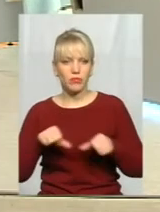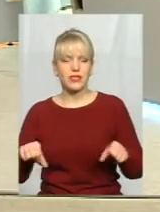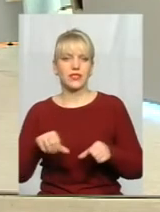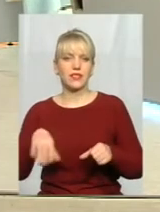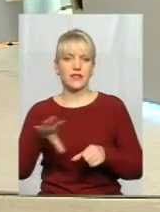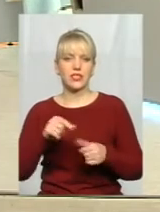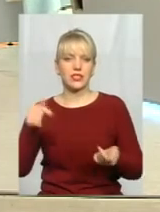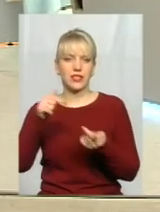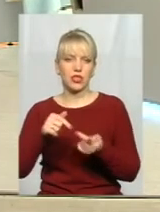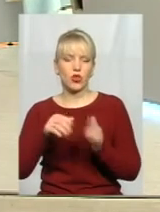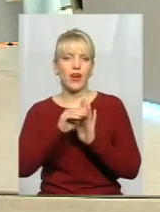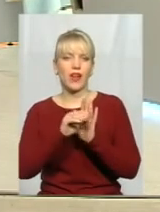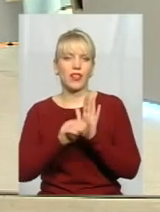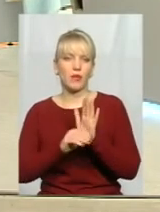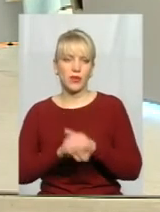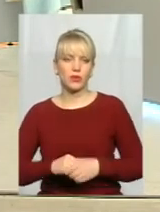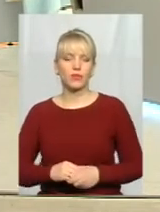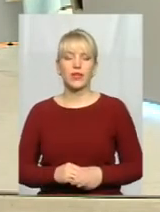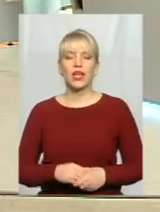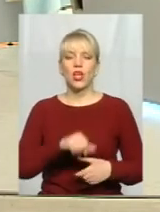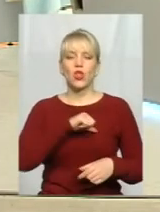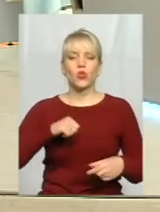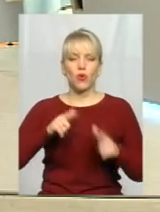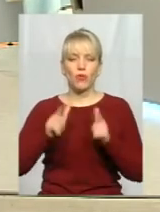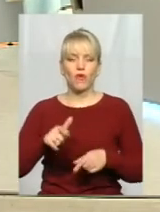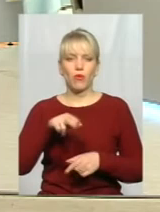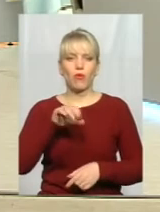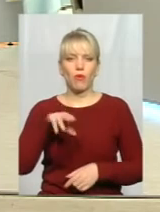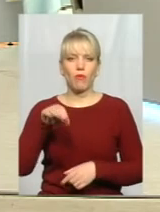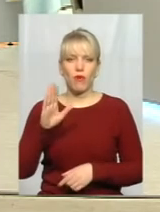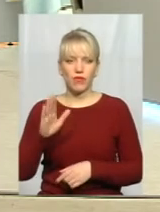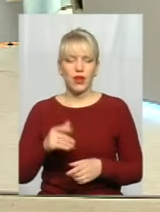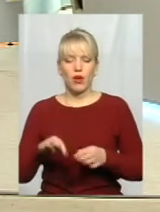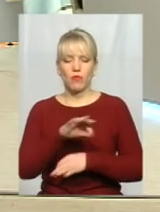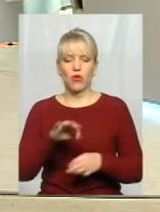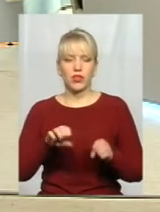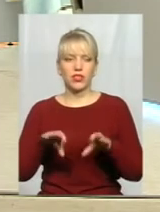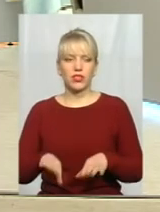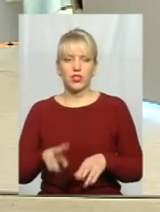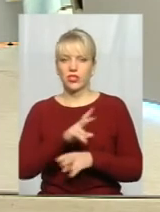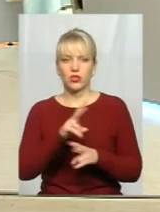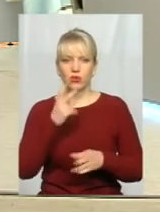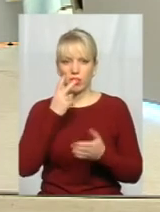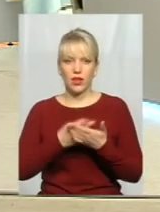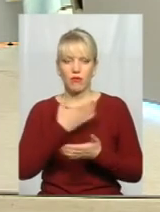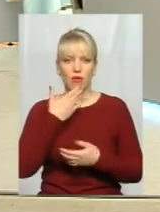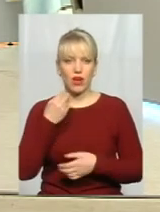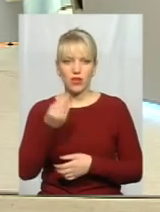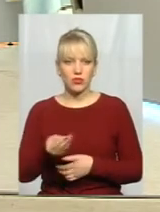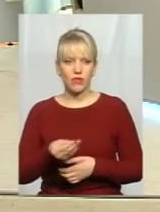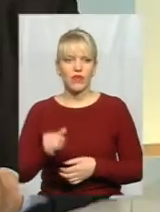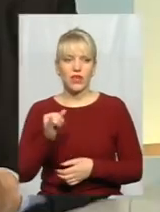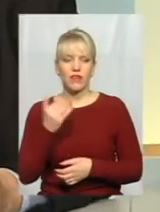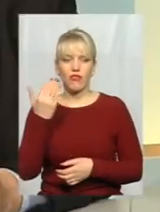регламенту. До речі, самі добровольці, Олександр Попов, проект рішення, їм ніхто не показував. І